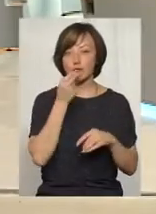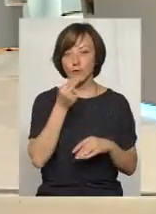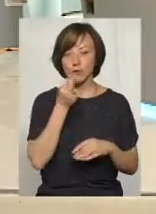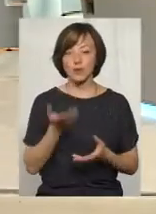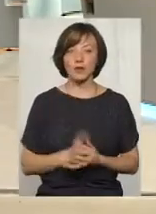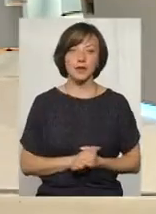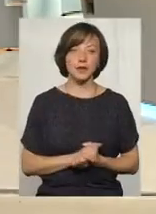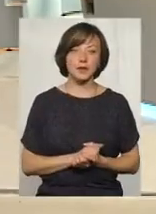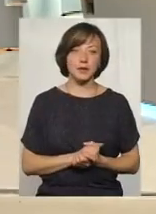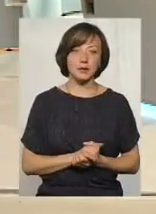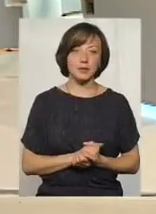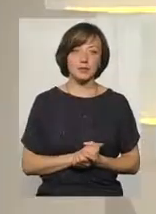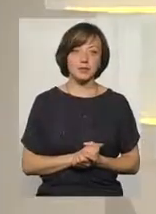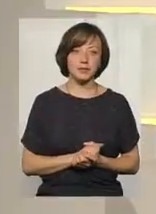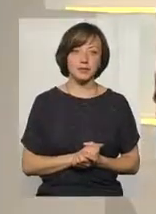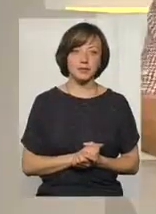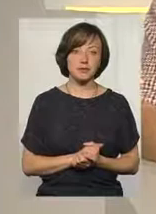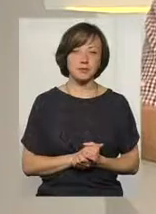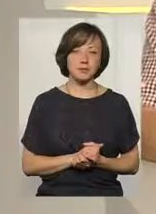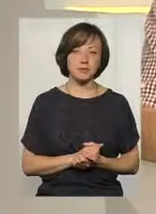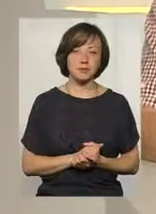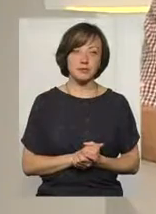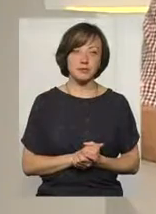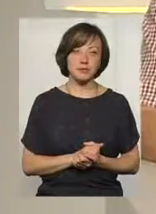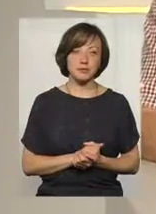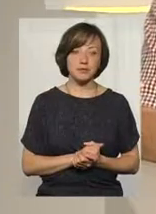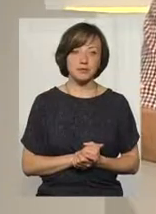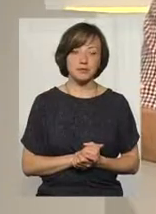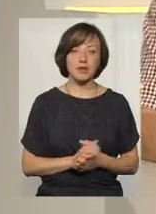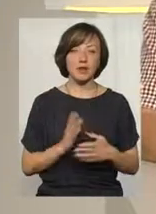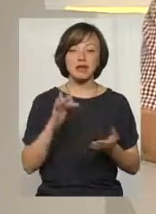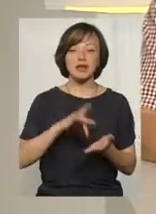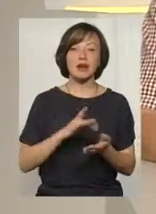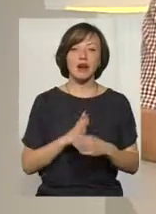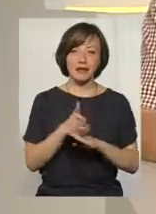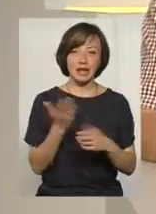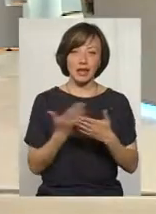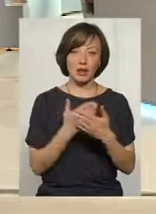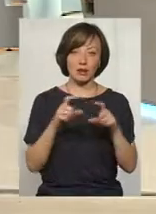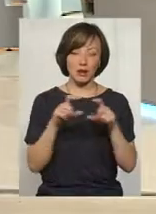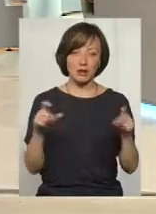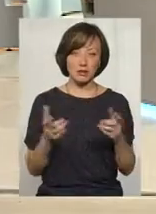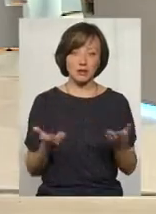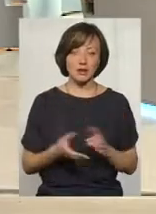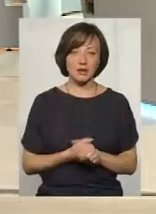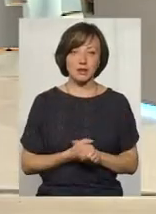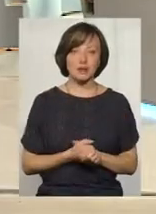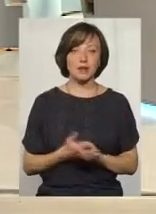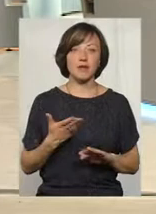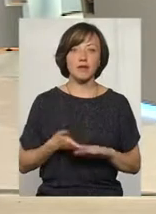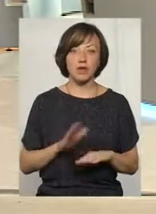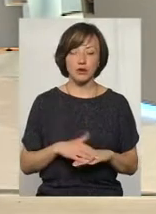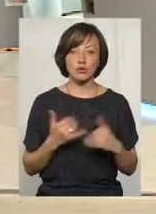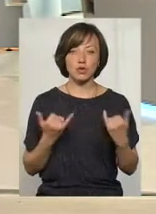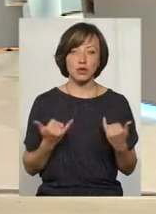ось, при вході в центральний, так, вхід в кінотеатр. Все ж таки, важко зараз,